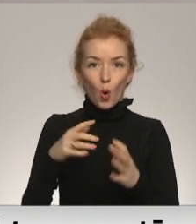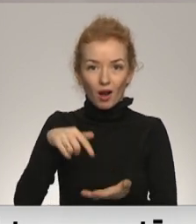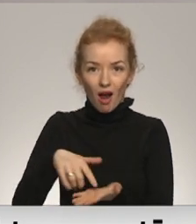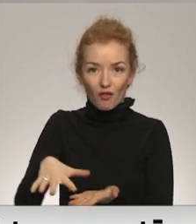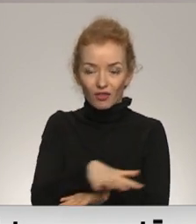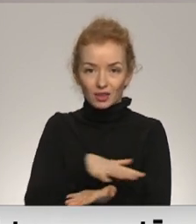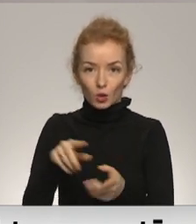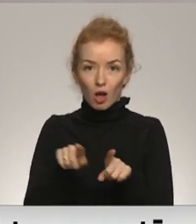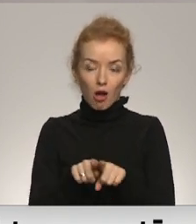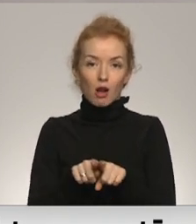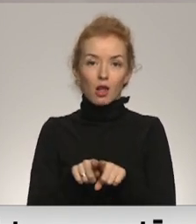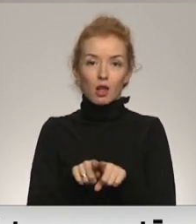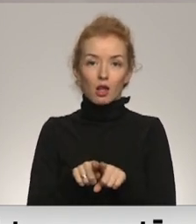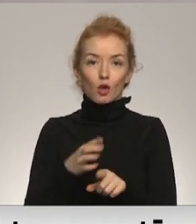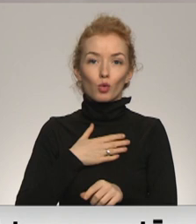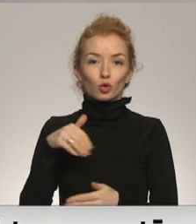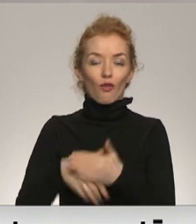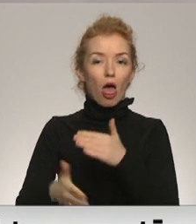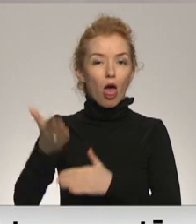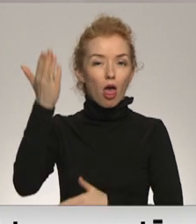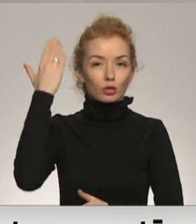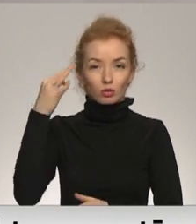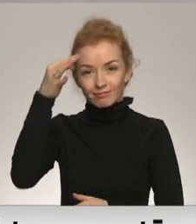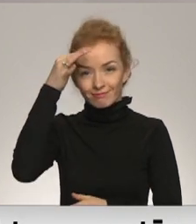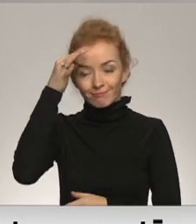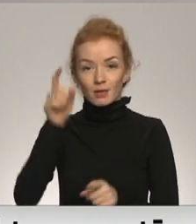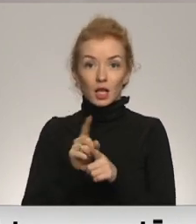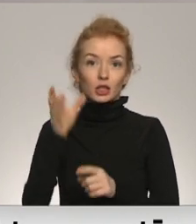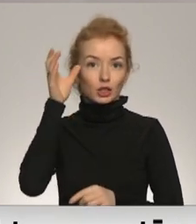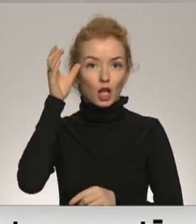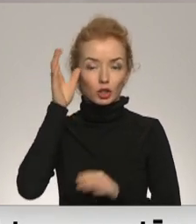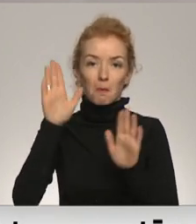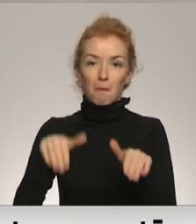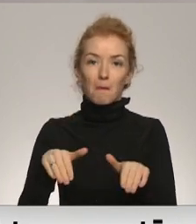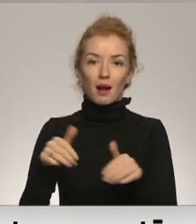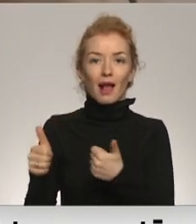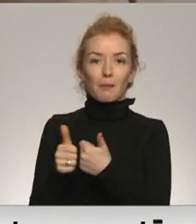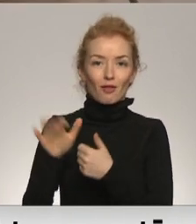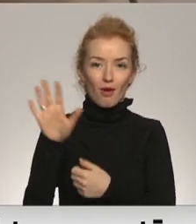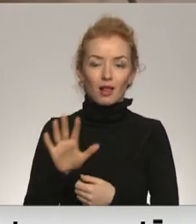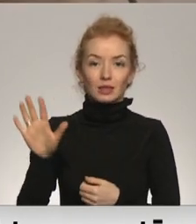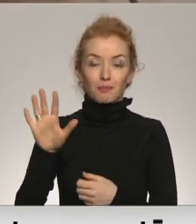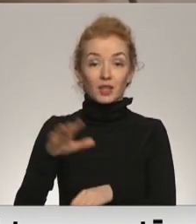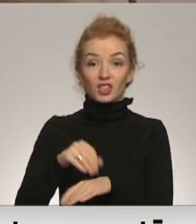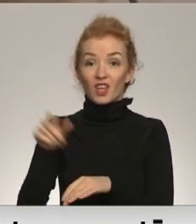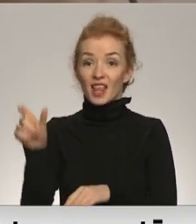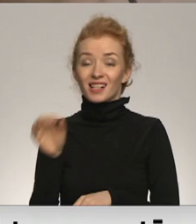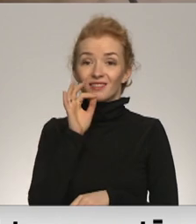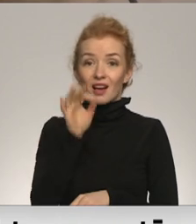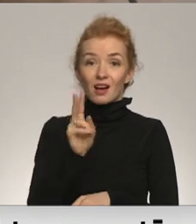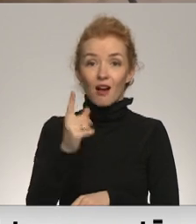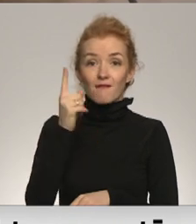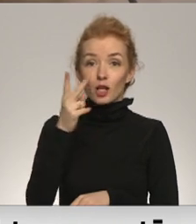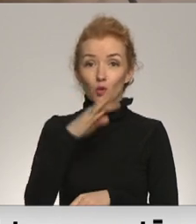gan arī attiecīgi mūsu vēsturisko atmiņu, gan arī zināšanas par kaimiņiem. Zviedris norādīja, ka viens no